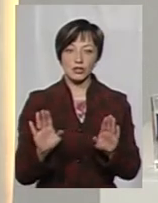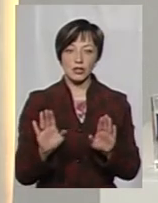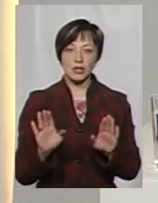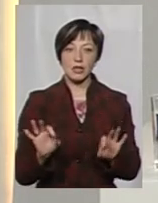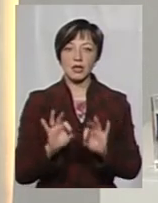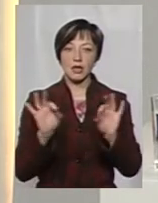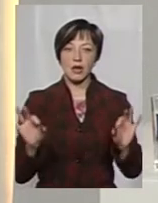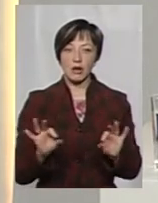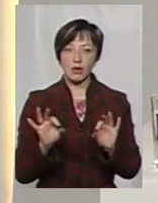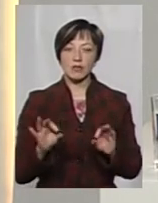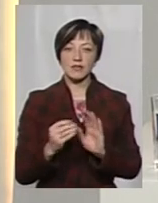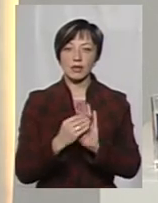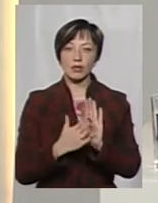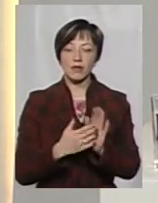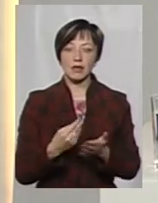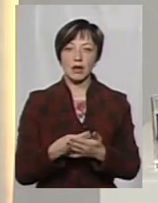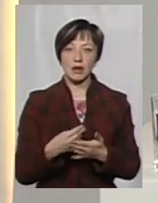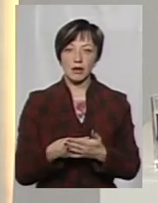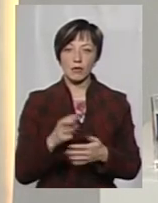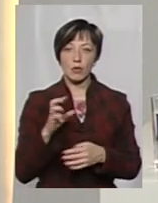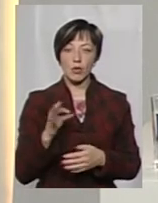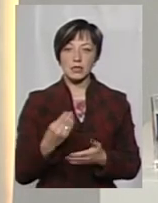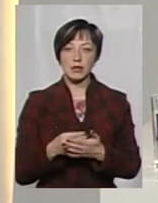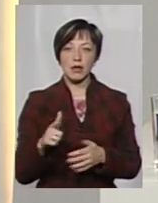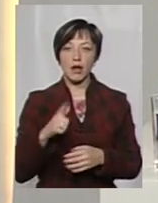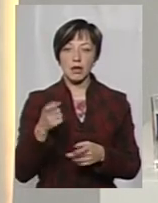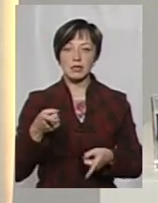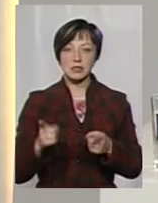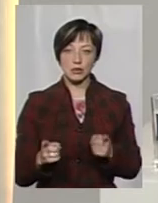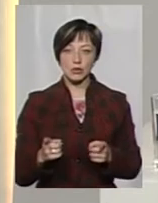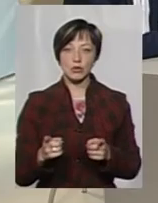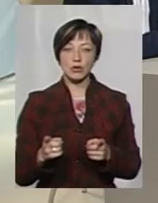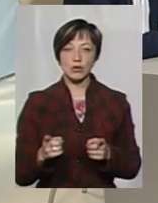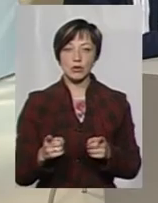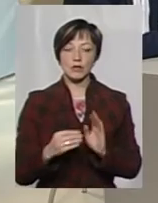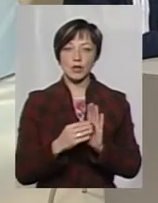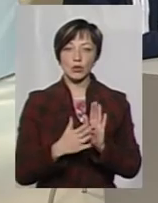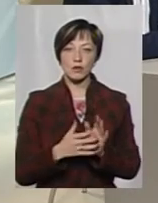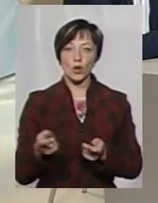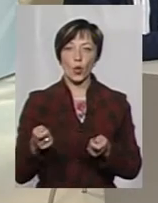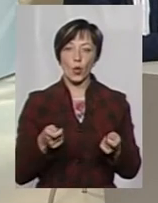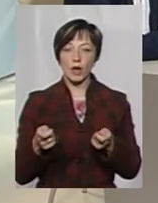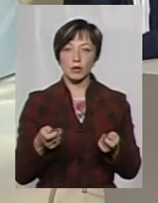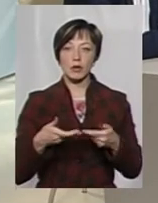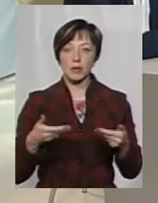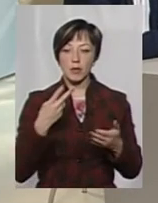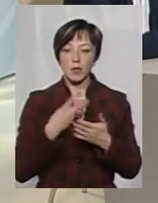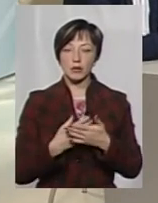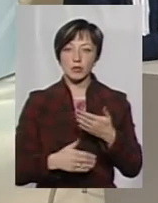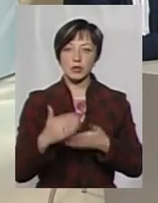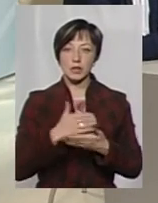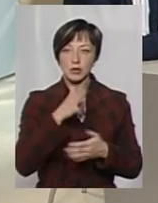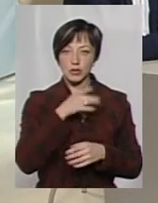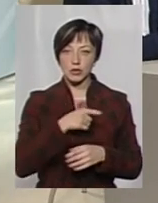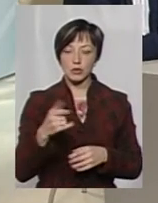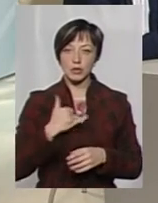ніякому разі встановлення тарифів, тому що ціна на газ дійсно встановлюється урядом і ми бачимо останнім часом,